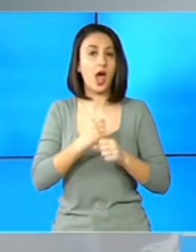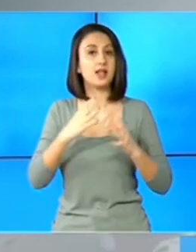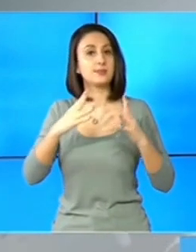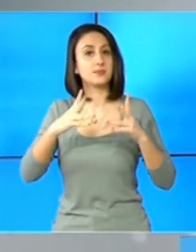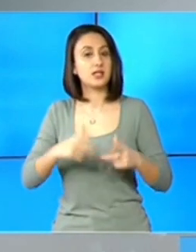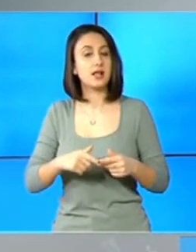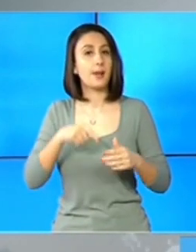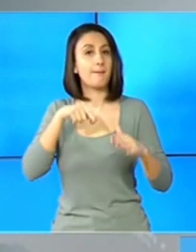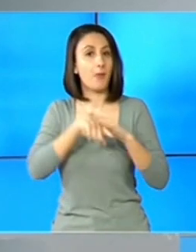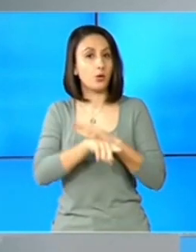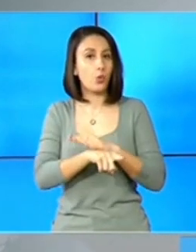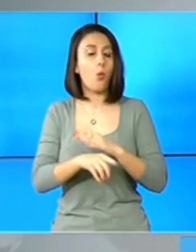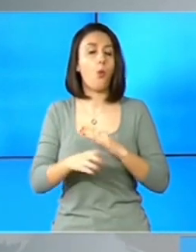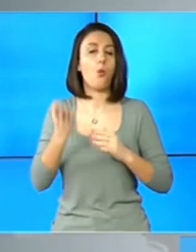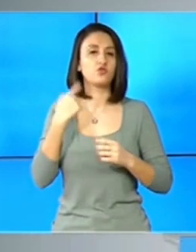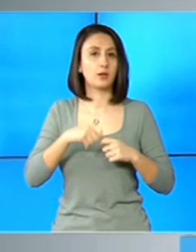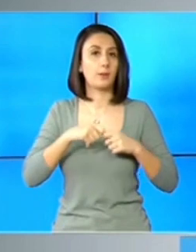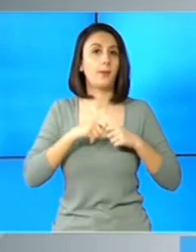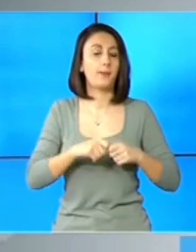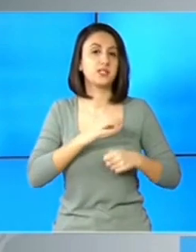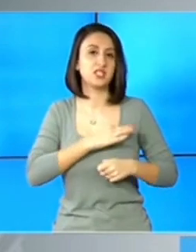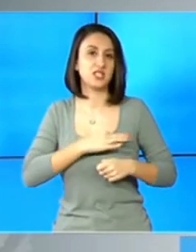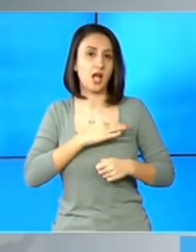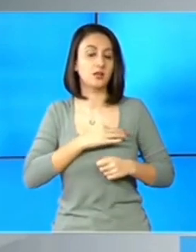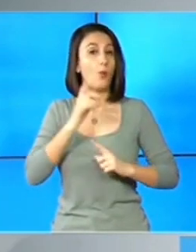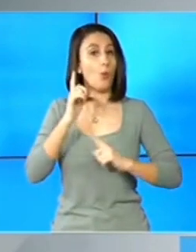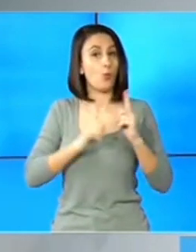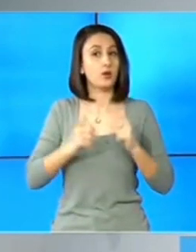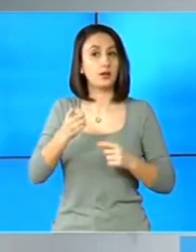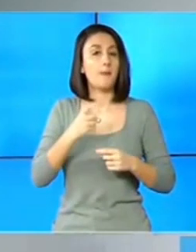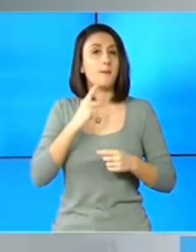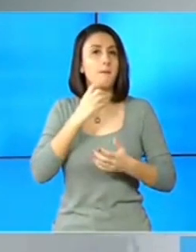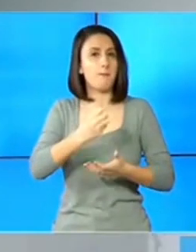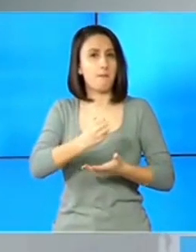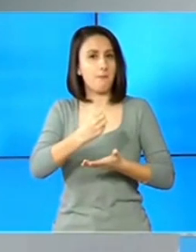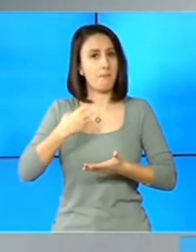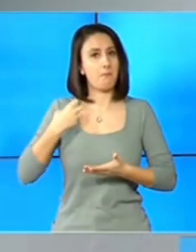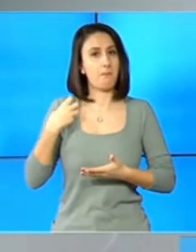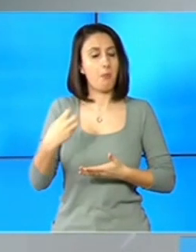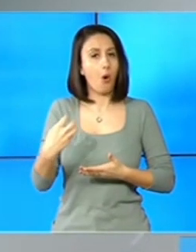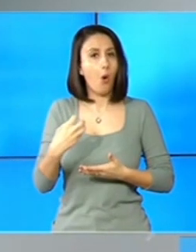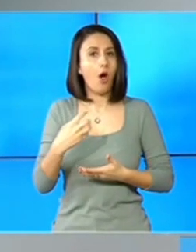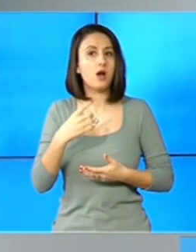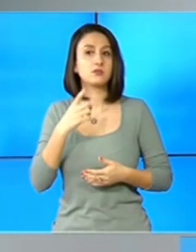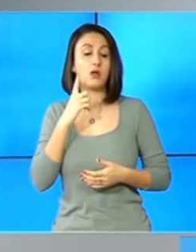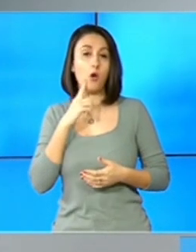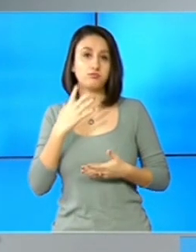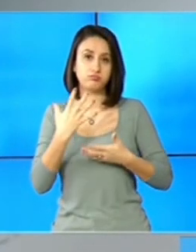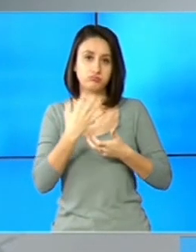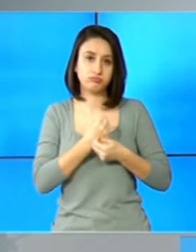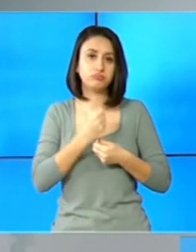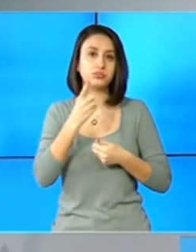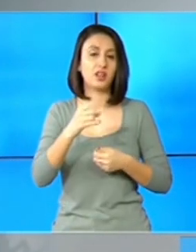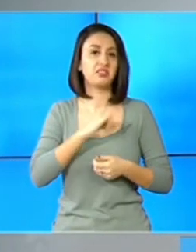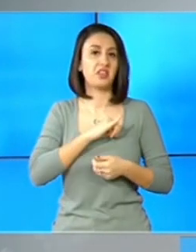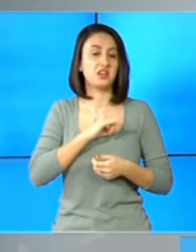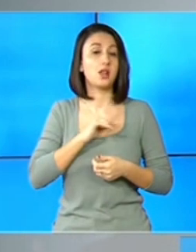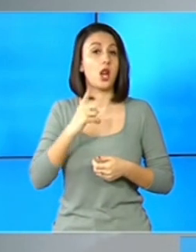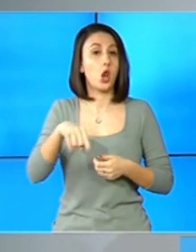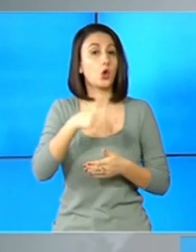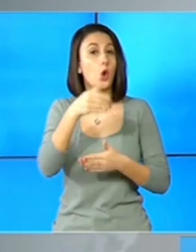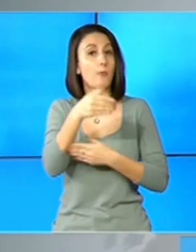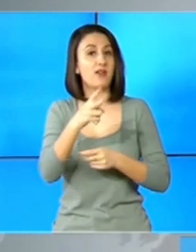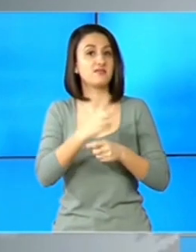administrației metroului erau membri de sindicat. Unii dintre bogații tranziției au acaparat și subjugat pentru ei și interesele lor